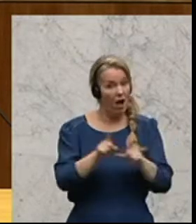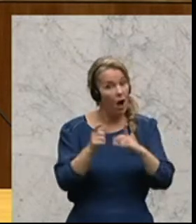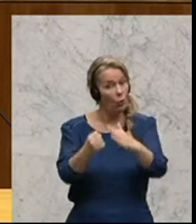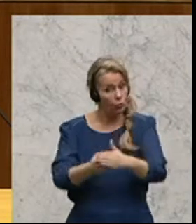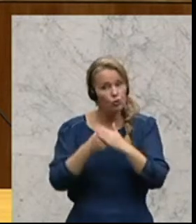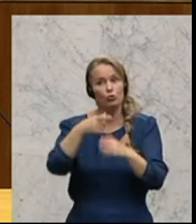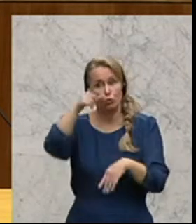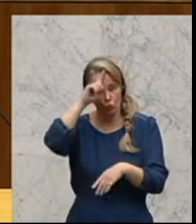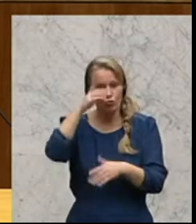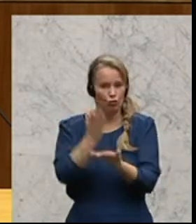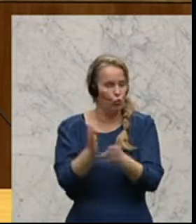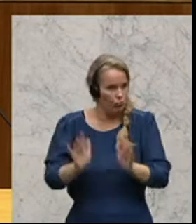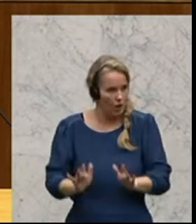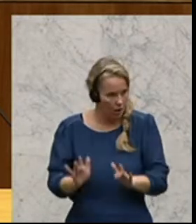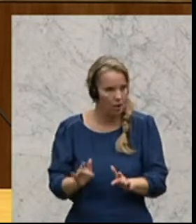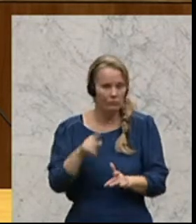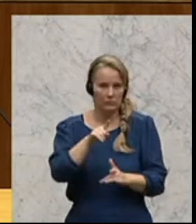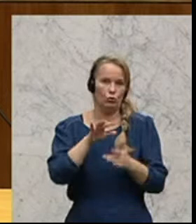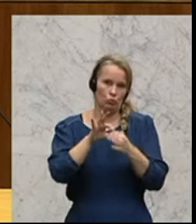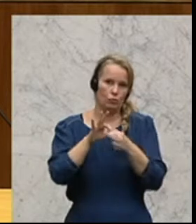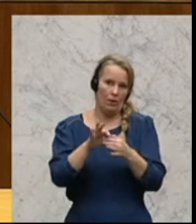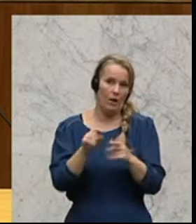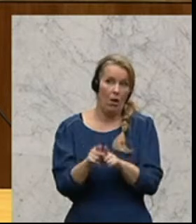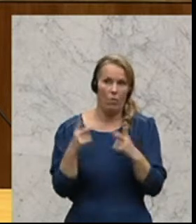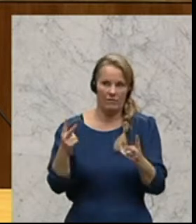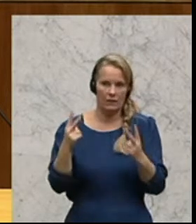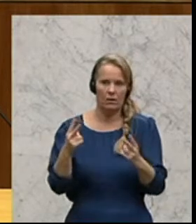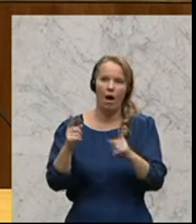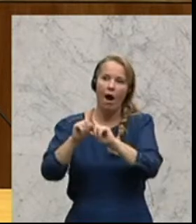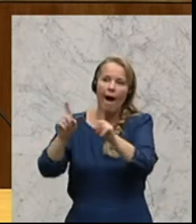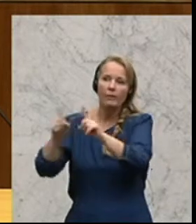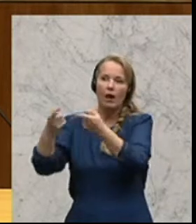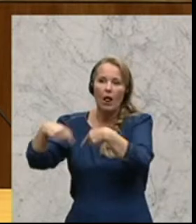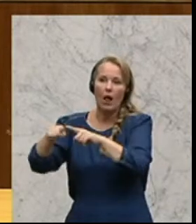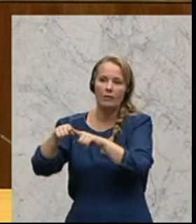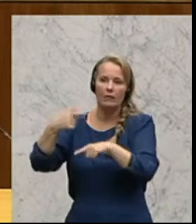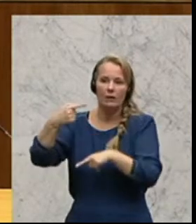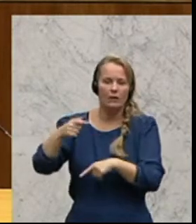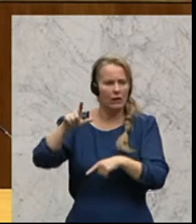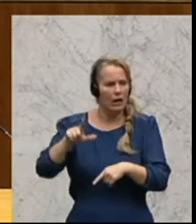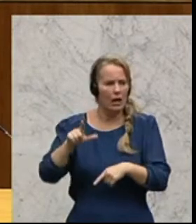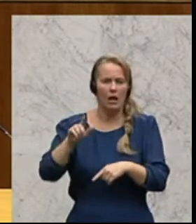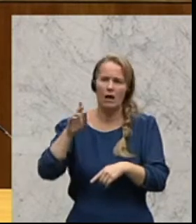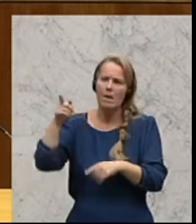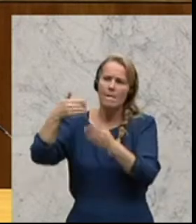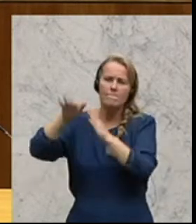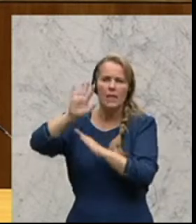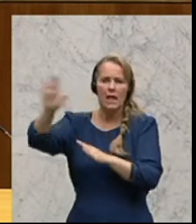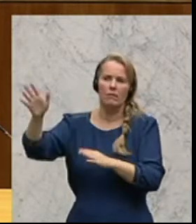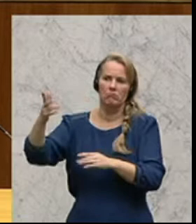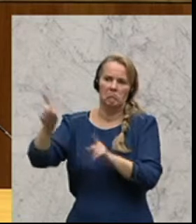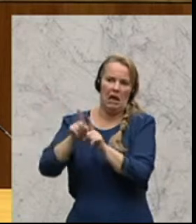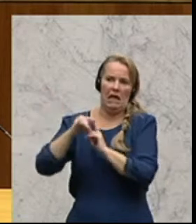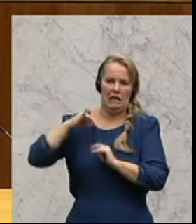Deutschland vor. Was in dem Zusammenhang auch wichtig ist, die anderen Länder, der sogenannten G11, verfolgen eher unseren